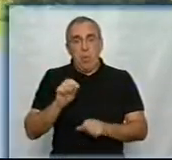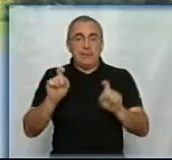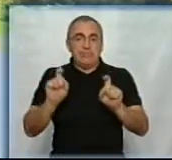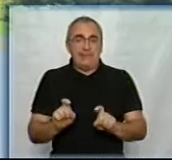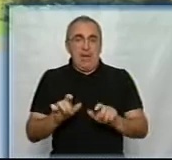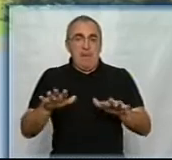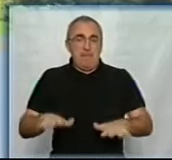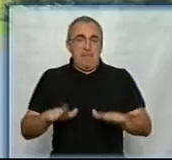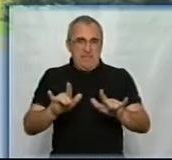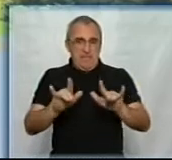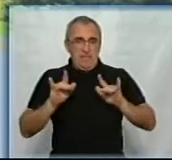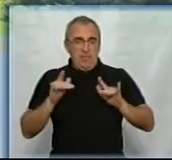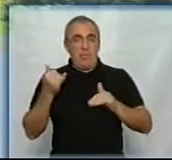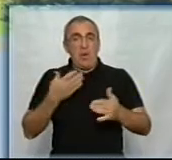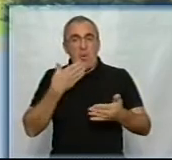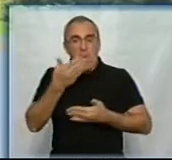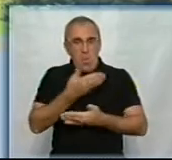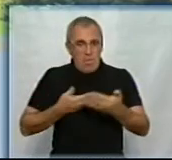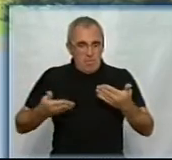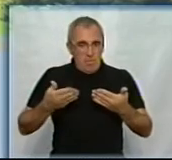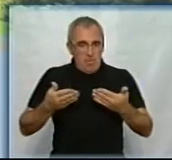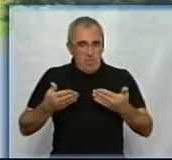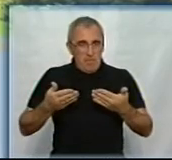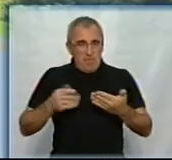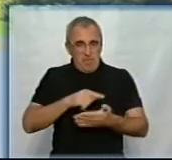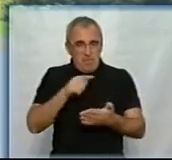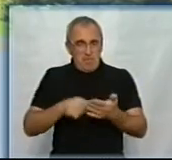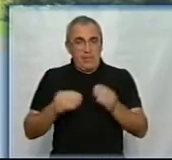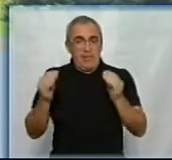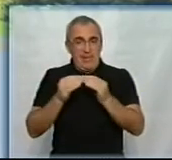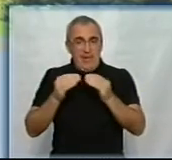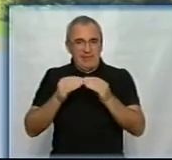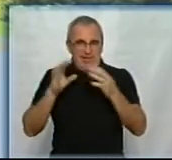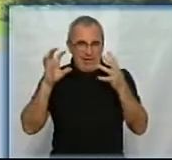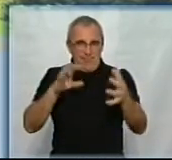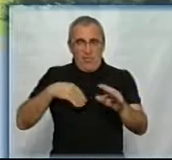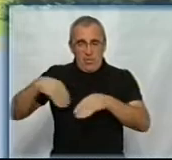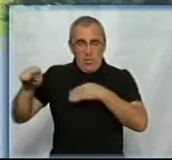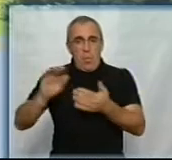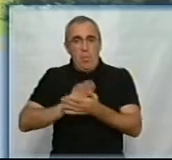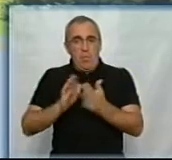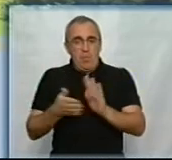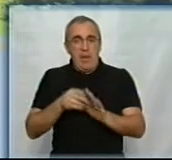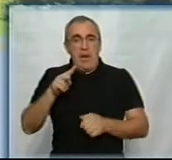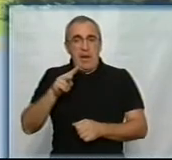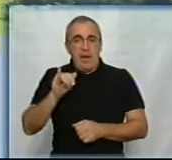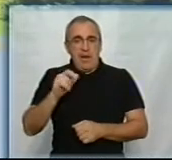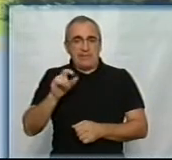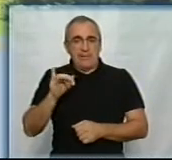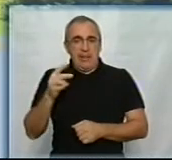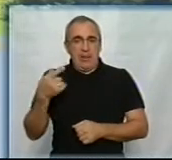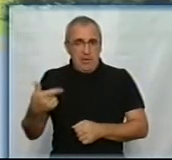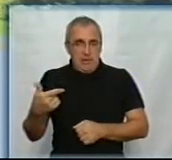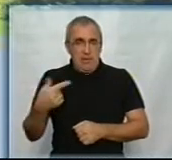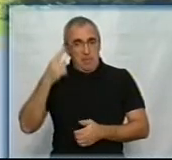містах. Зараз опрацьовується питання придбання 10 транспортних засобів на умовах лізінгу. І